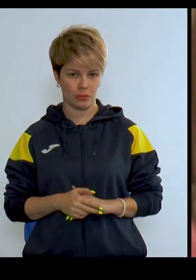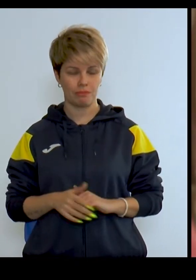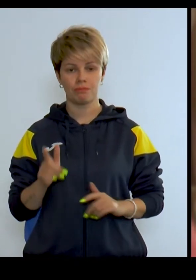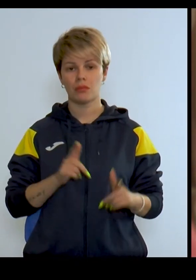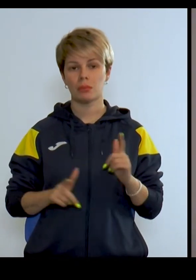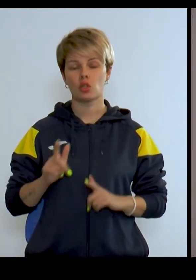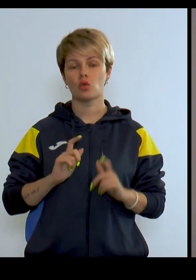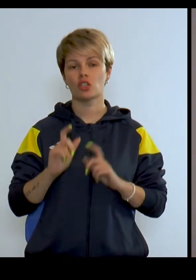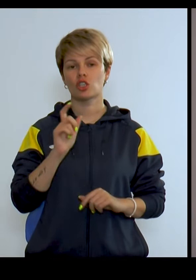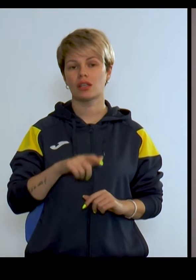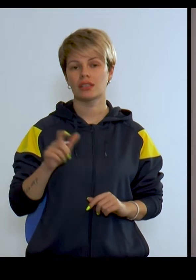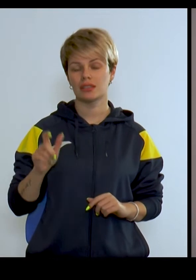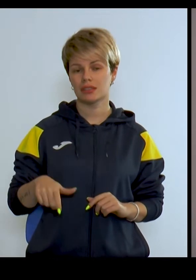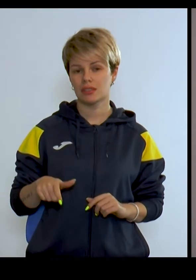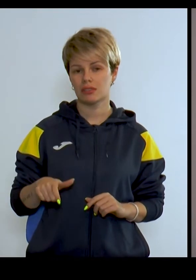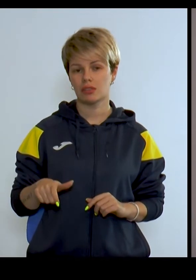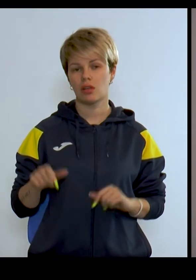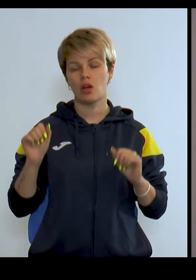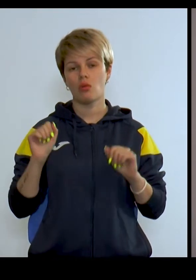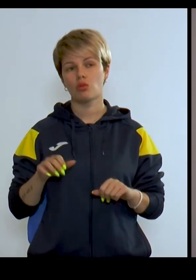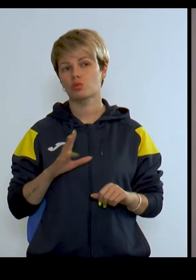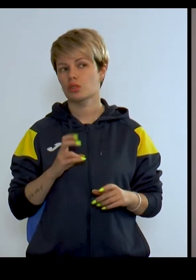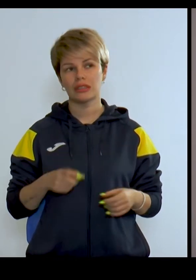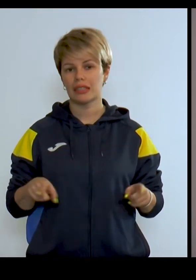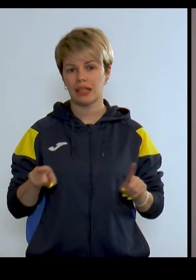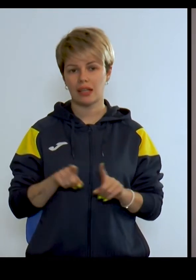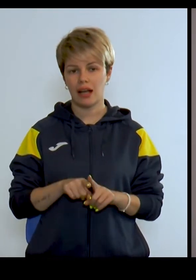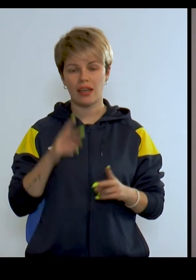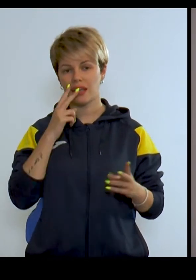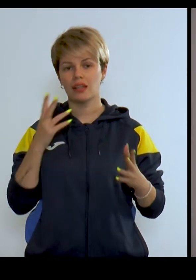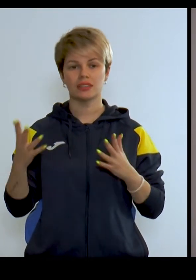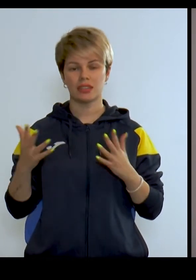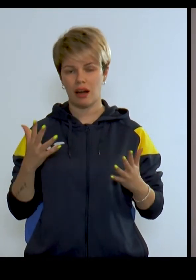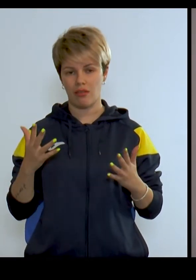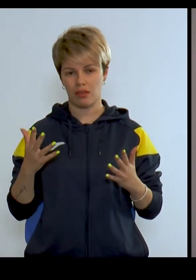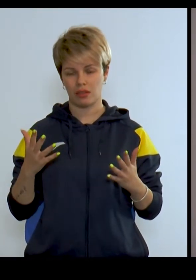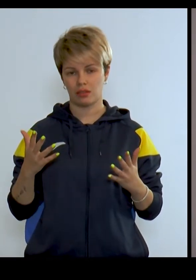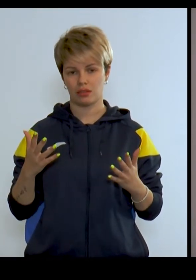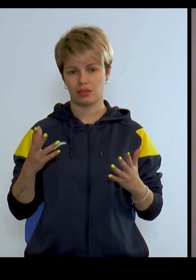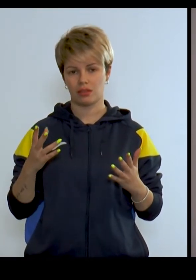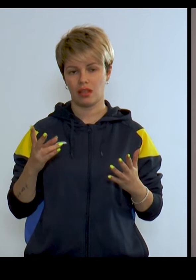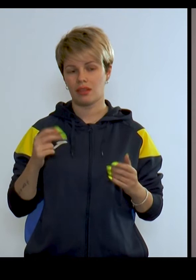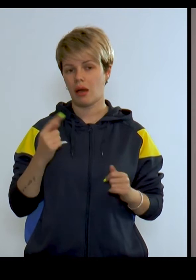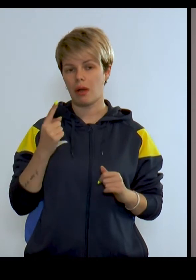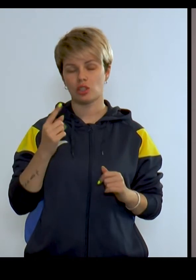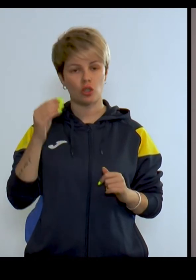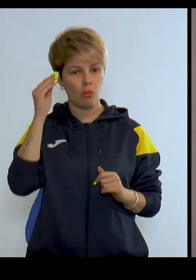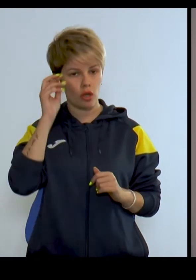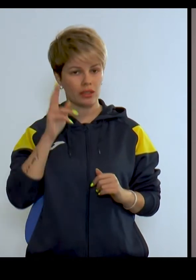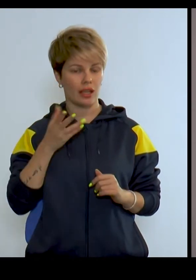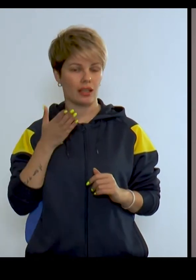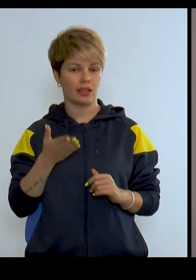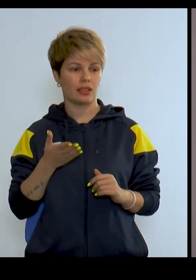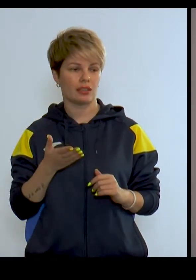Підготовка шахістів, вона може не така яскрава на перший